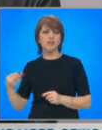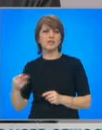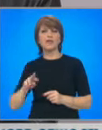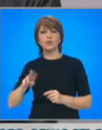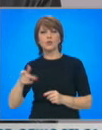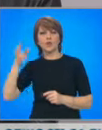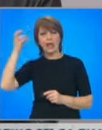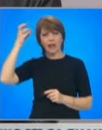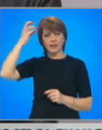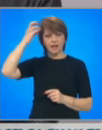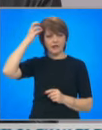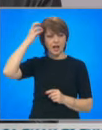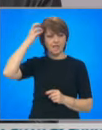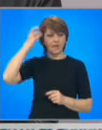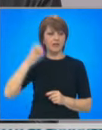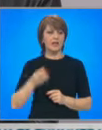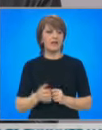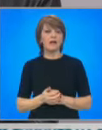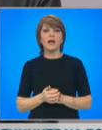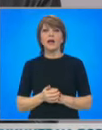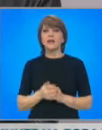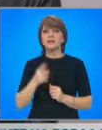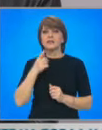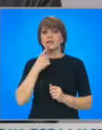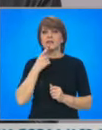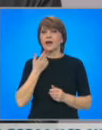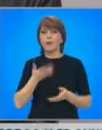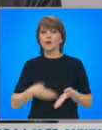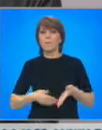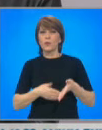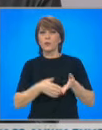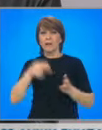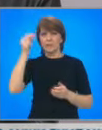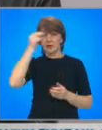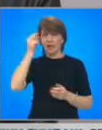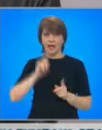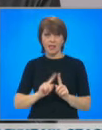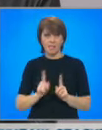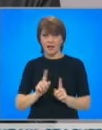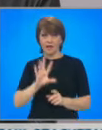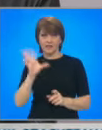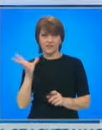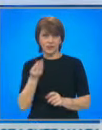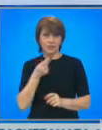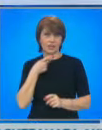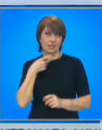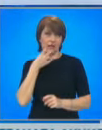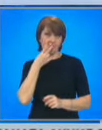останалите държави, членки на Шенгенското пространство, които подкрепят България, няма как всичките едновременно да бъдат излагани.